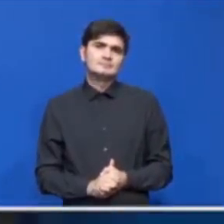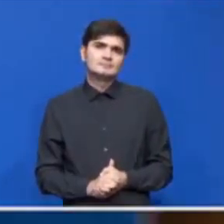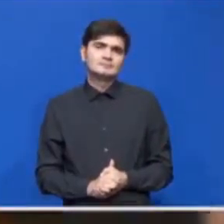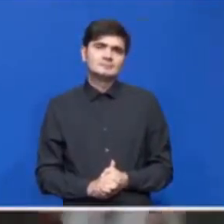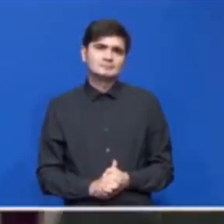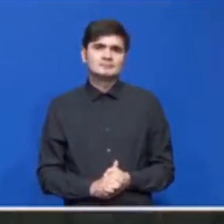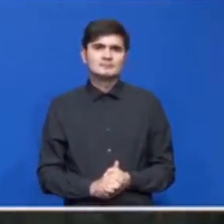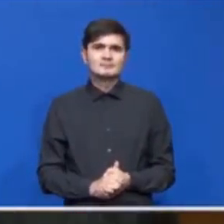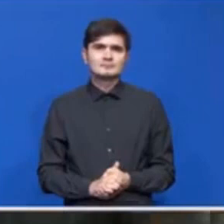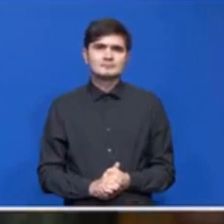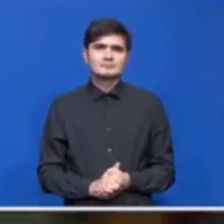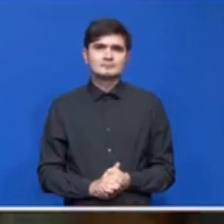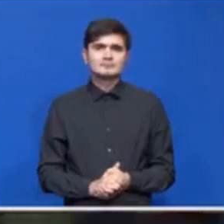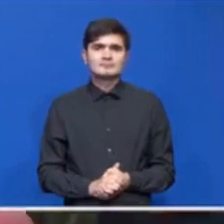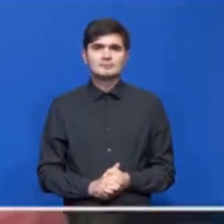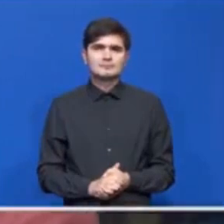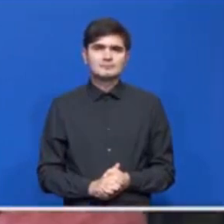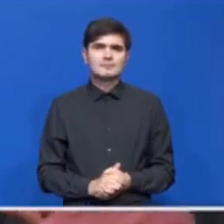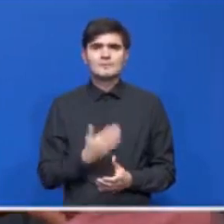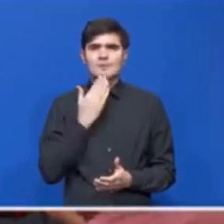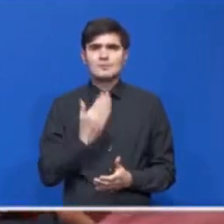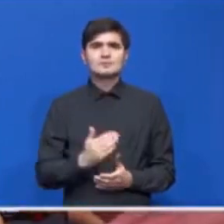Toate pensiile de serviciu, la acestea mă refer.